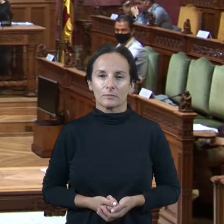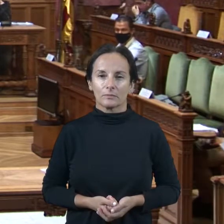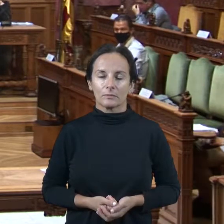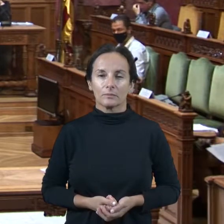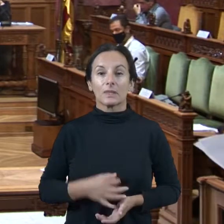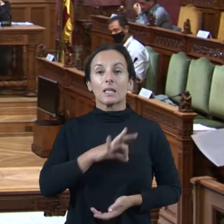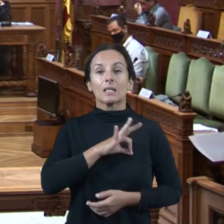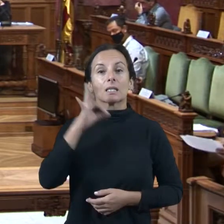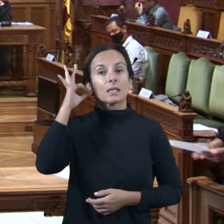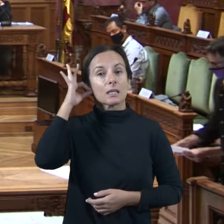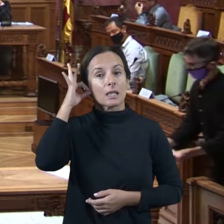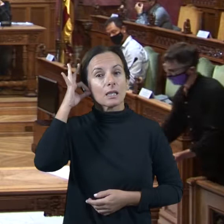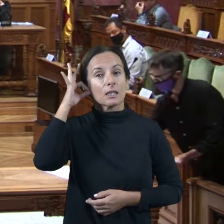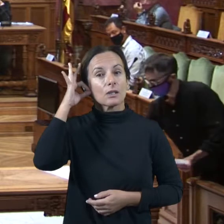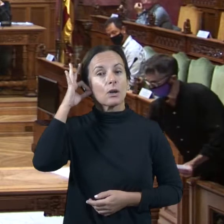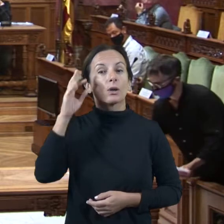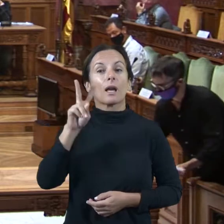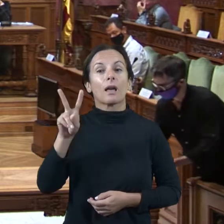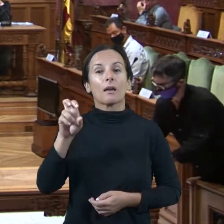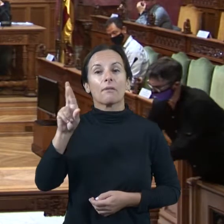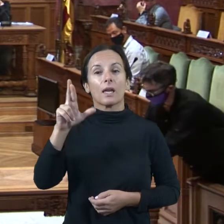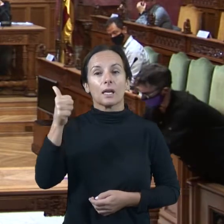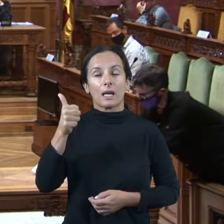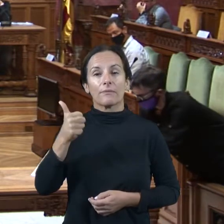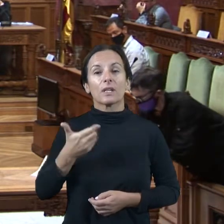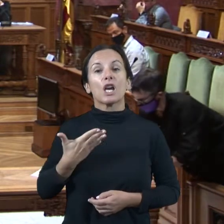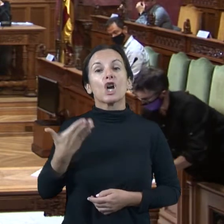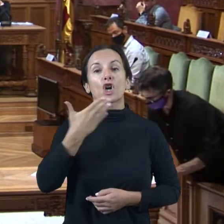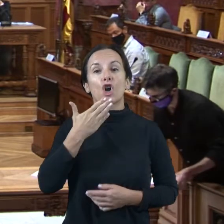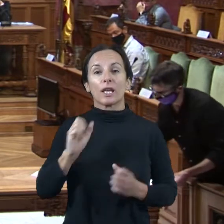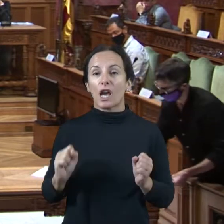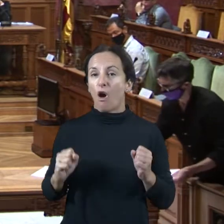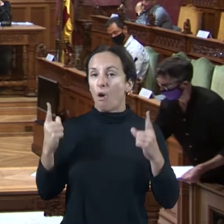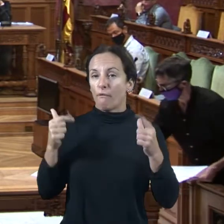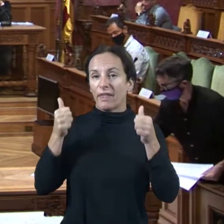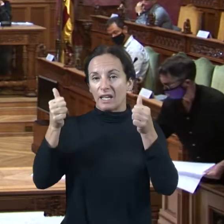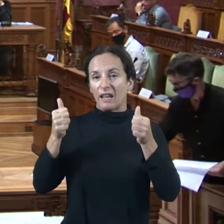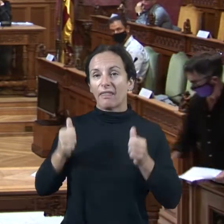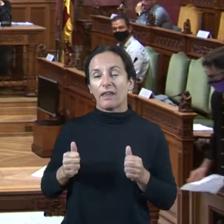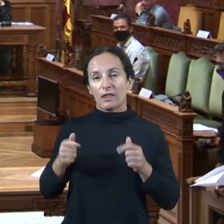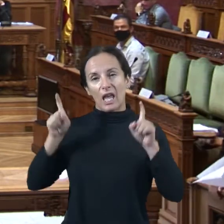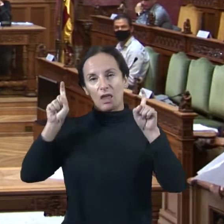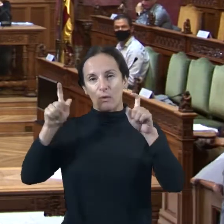La senyora Carmen Isabel Vera Gaspar, del Col·legio Oficial de Llicenciats en Educació Física.